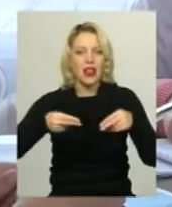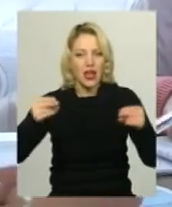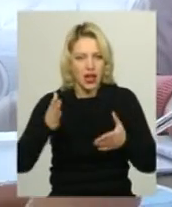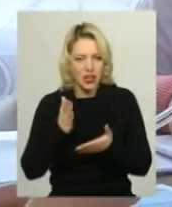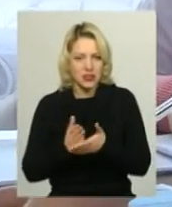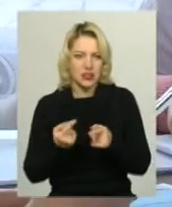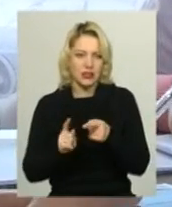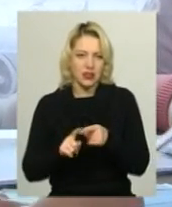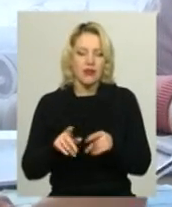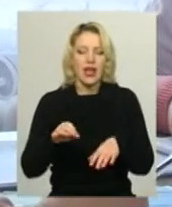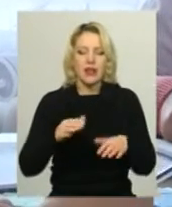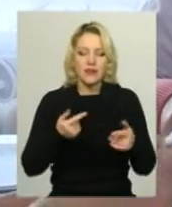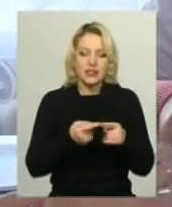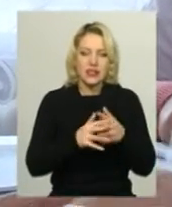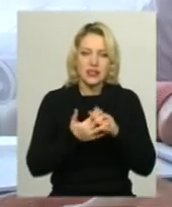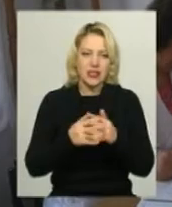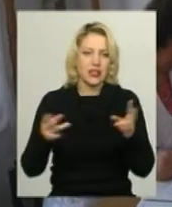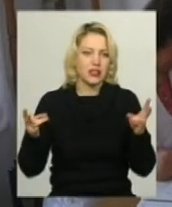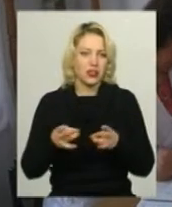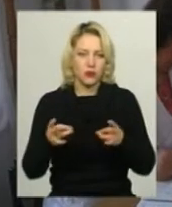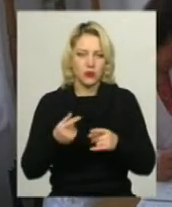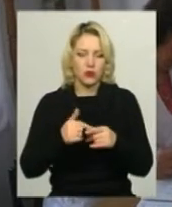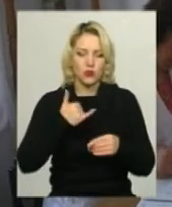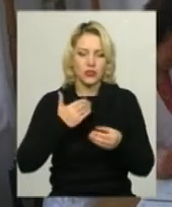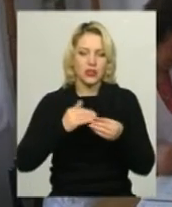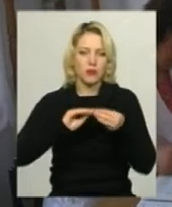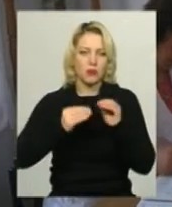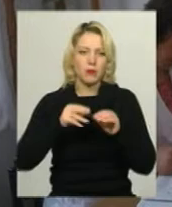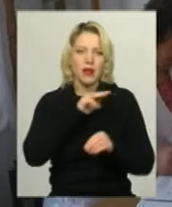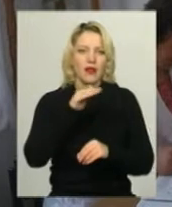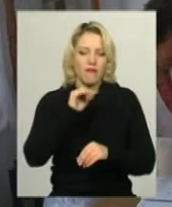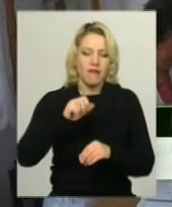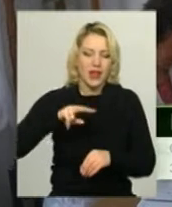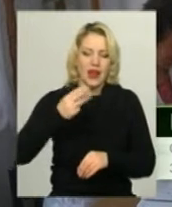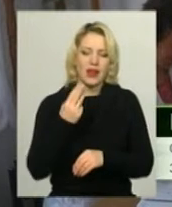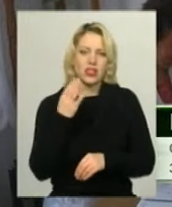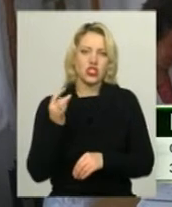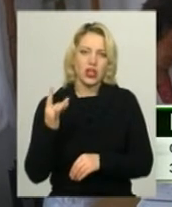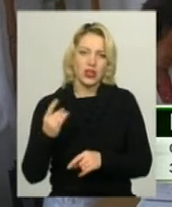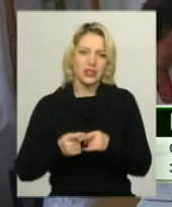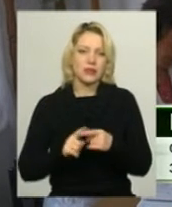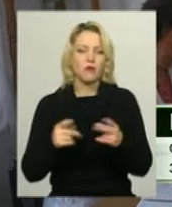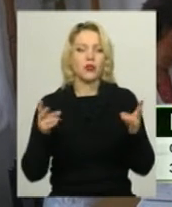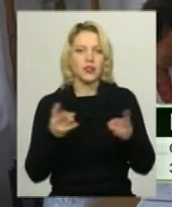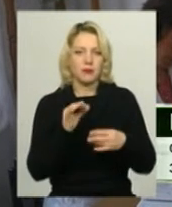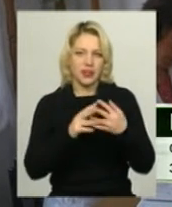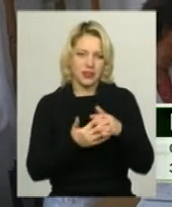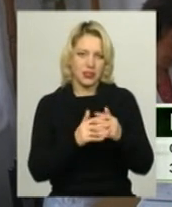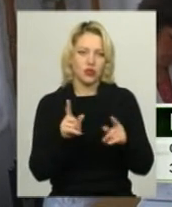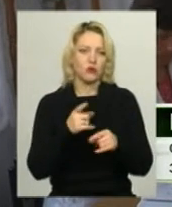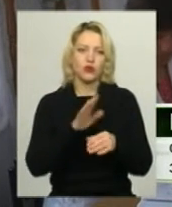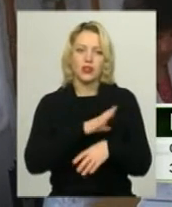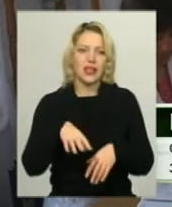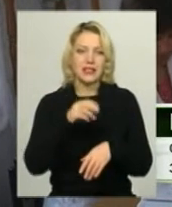фельдшери у цих населених пунктах необхідні. У нас проблема трошки з фельдшерами, тому що фельдшера потрібні на селі, тому що не